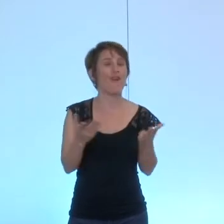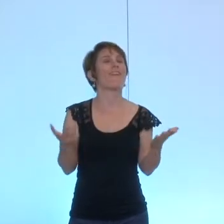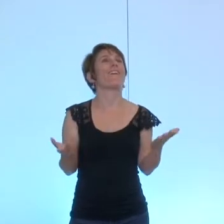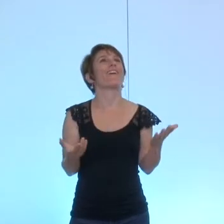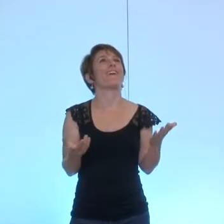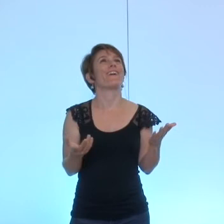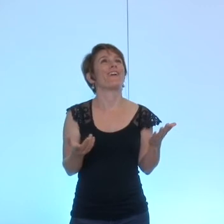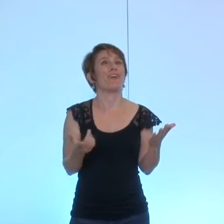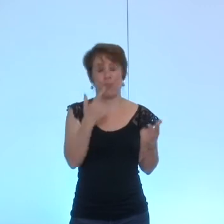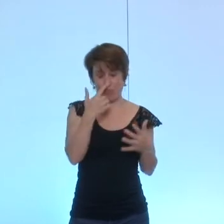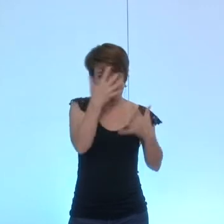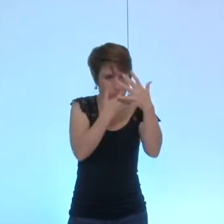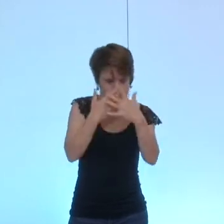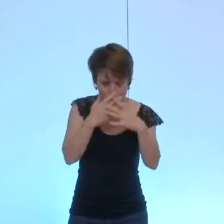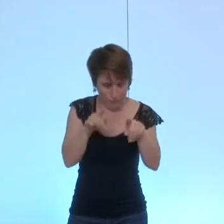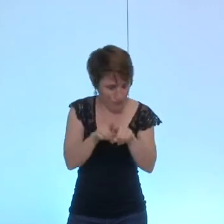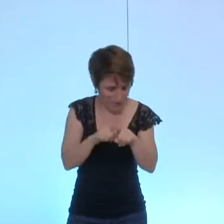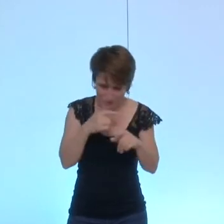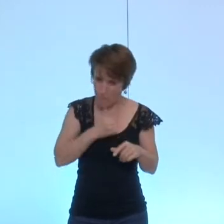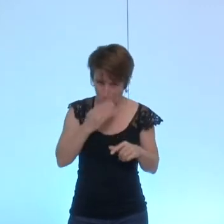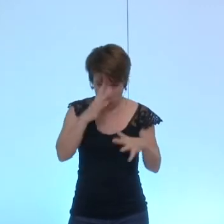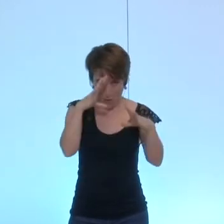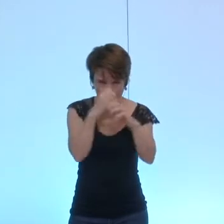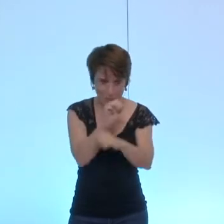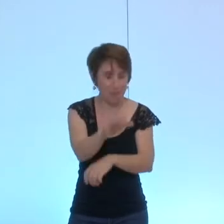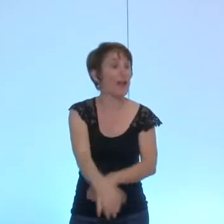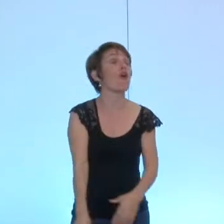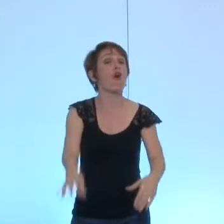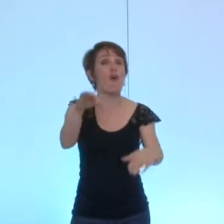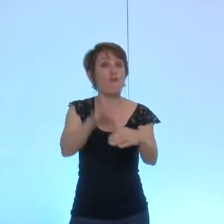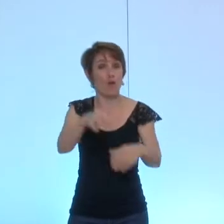moi aussi il faut que je m'y remette qui est pour